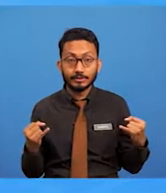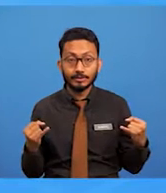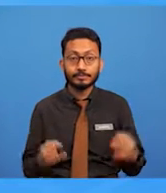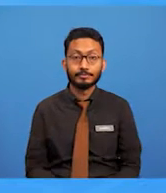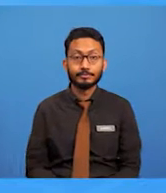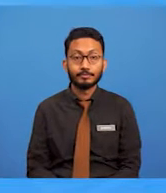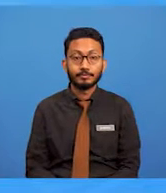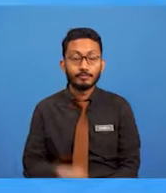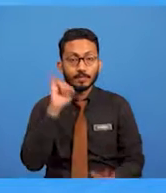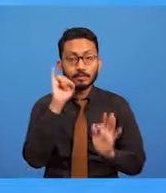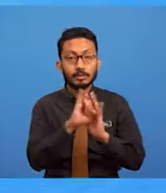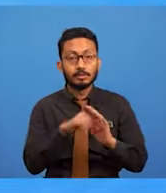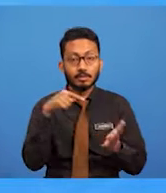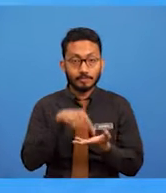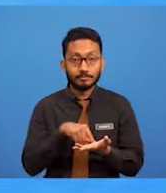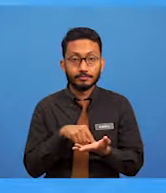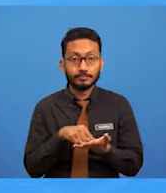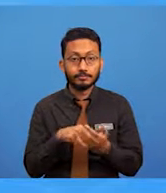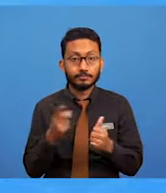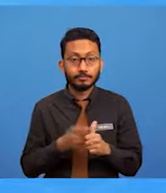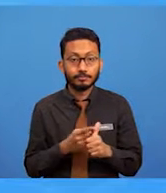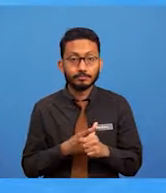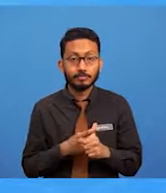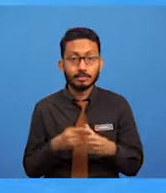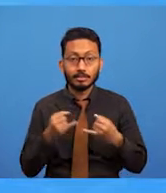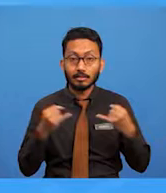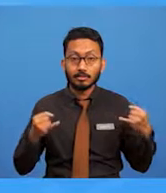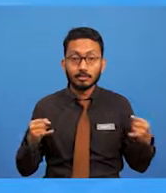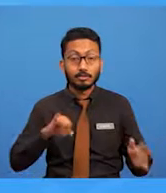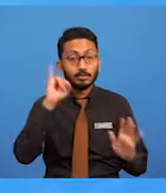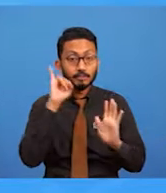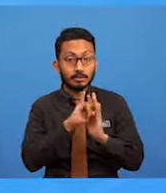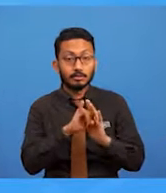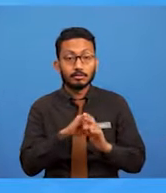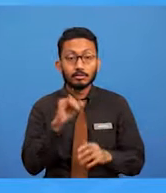Yang pertama adalah jenis imej raster.